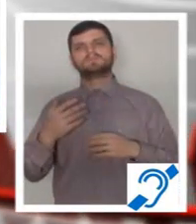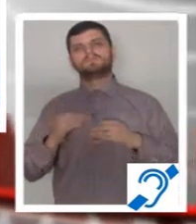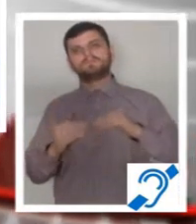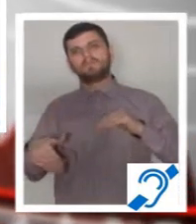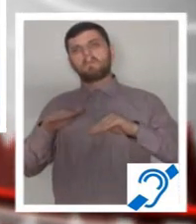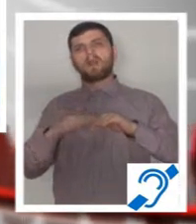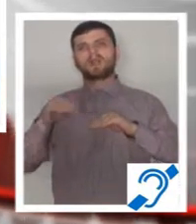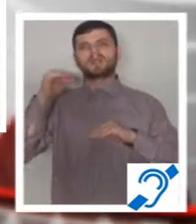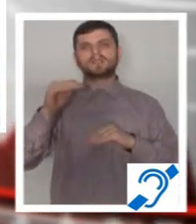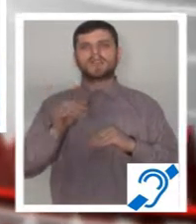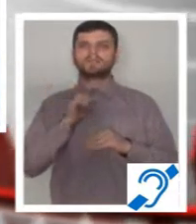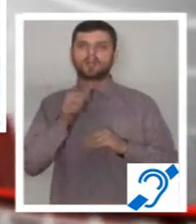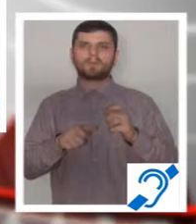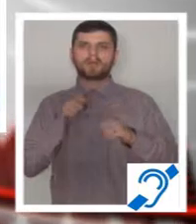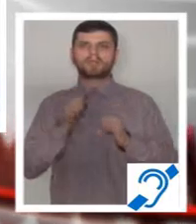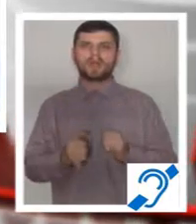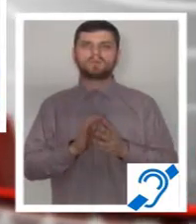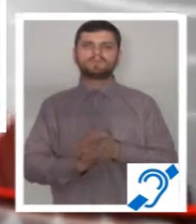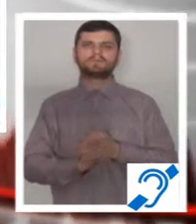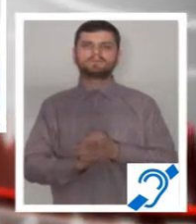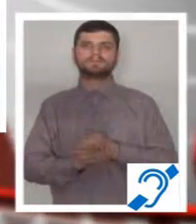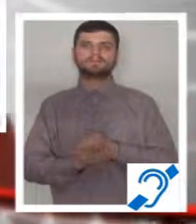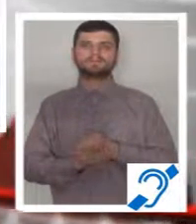ridicată decât în mod normal la această dată.